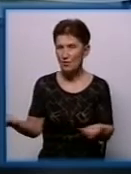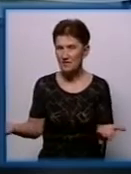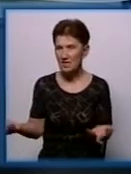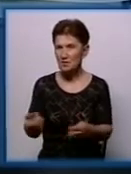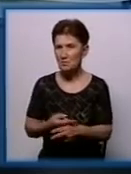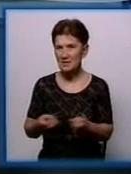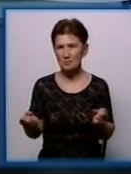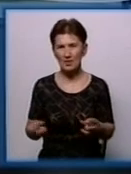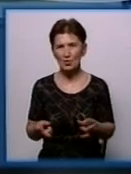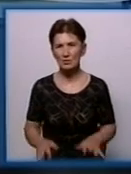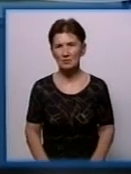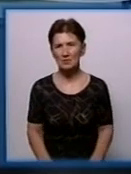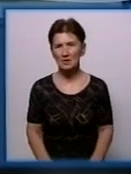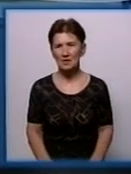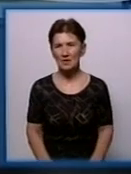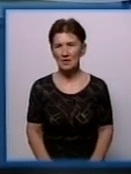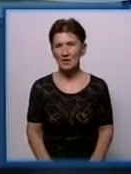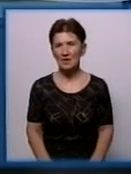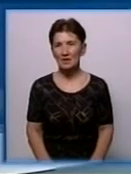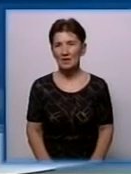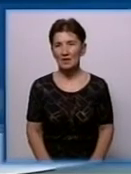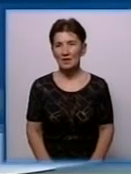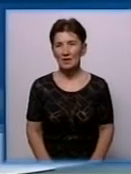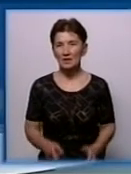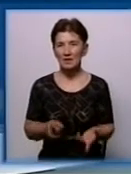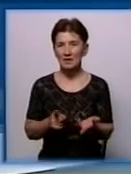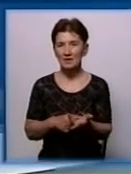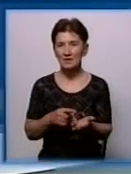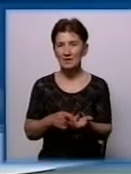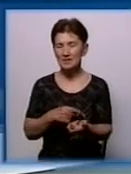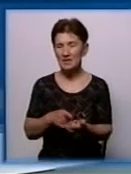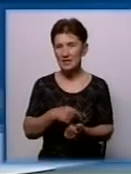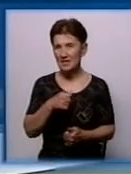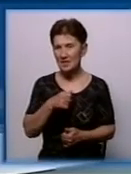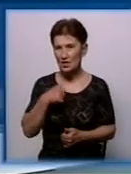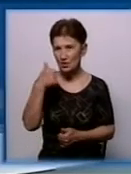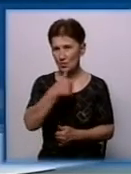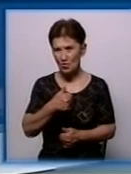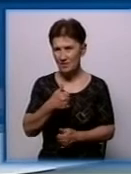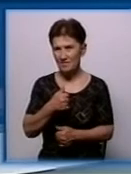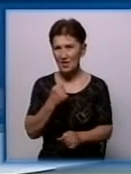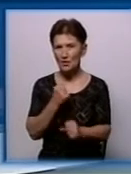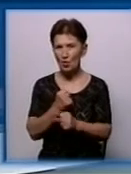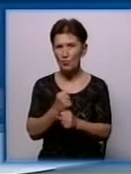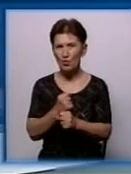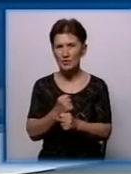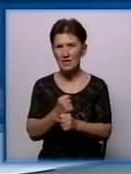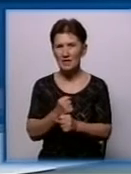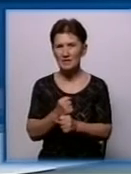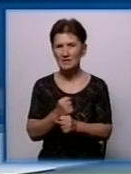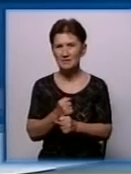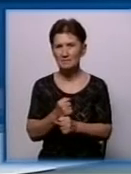пацієнтів. Так, розумієте? Ну, декілька років робота проводилась не в